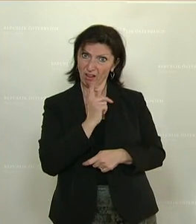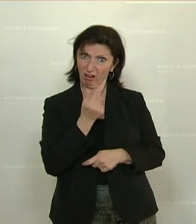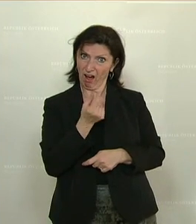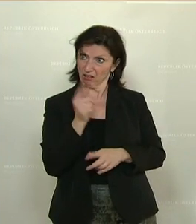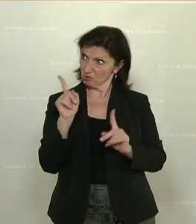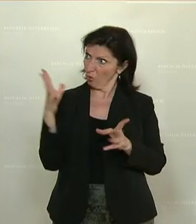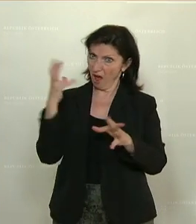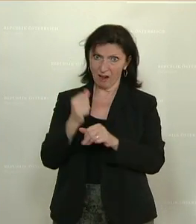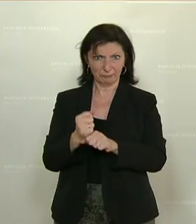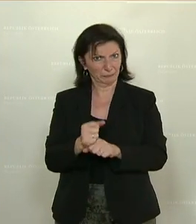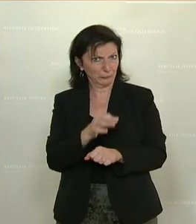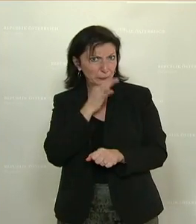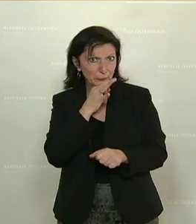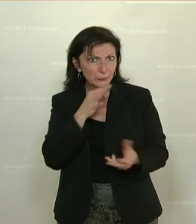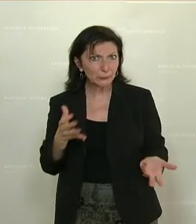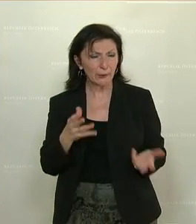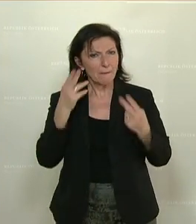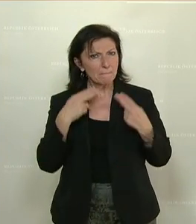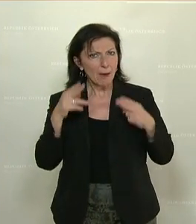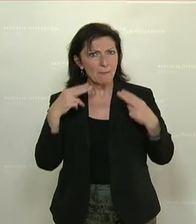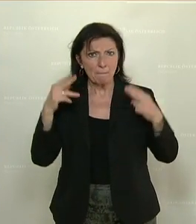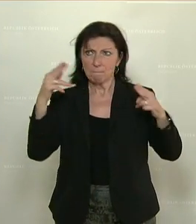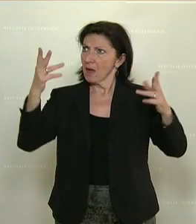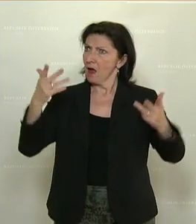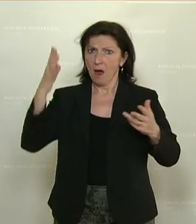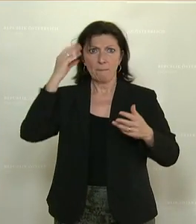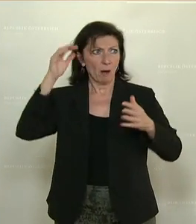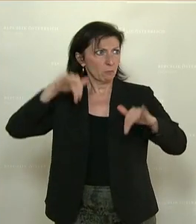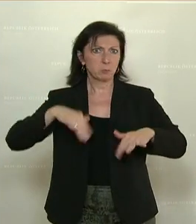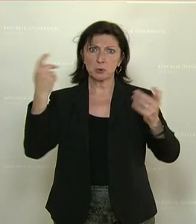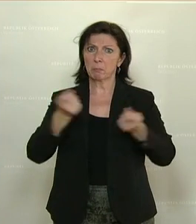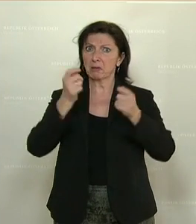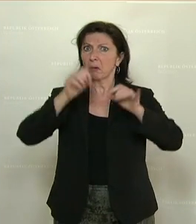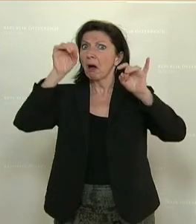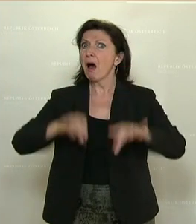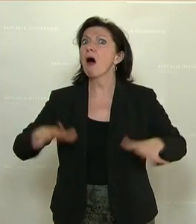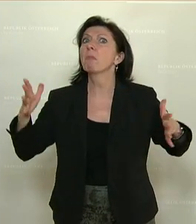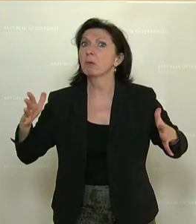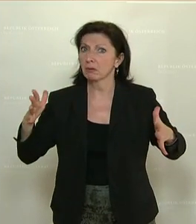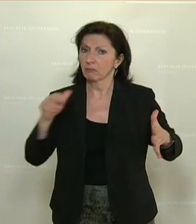unmöglich. Dass immer mehr ihren Betrieb aufgeben, ist daher kein Wunder.